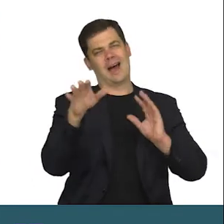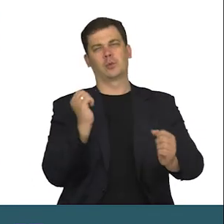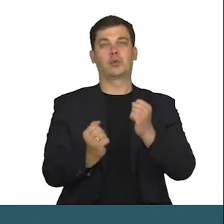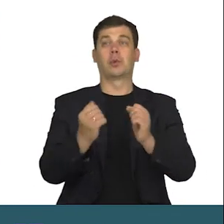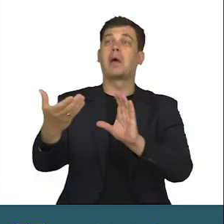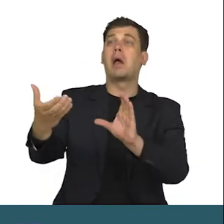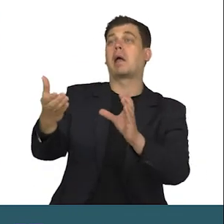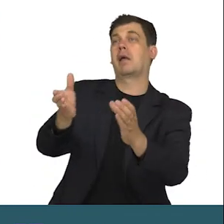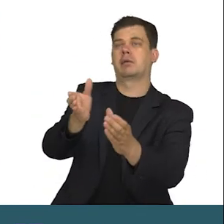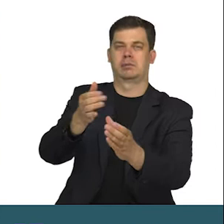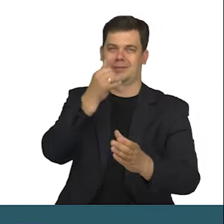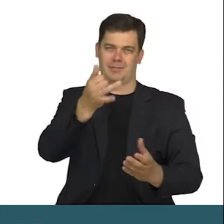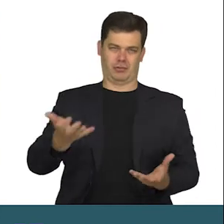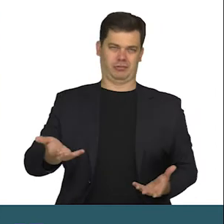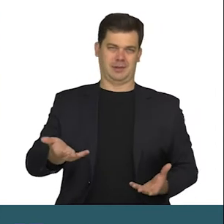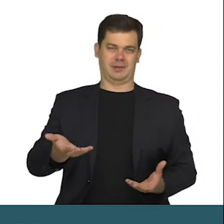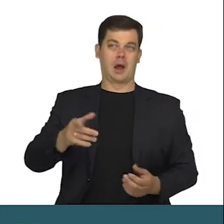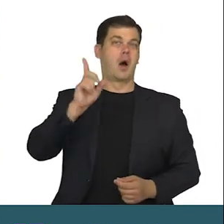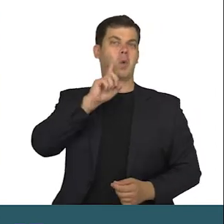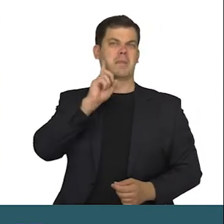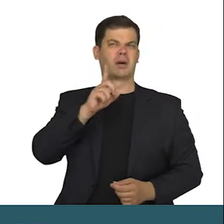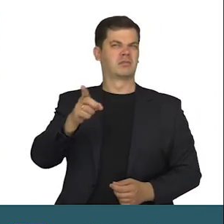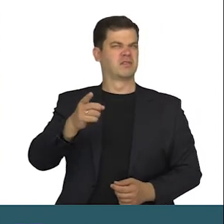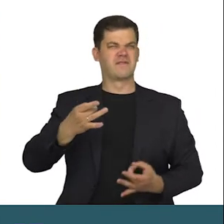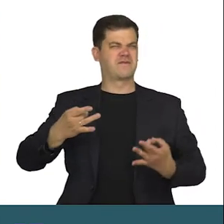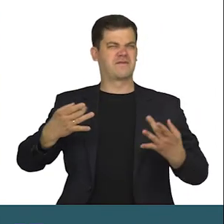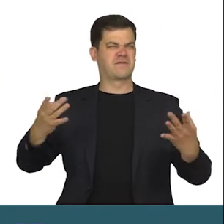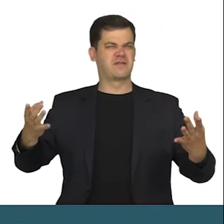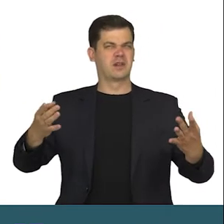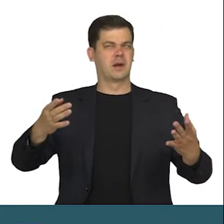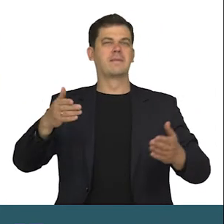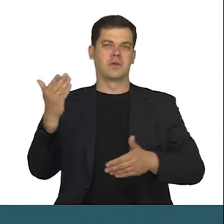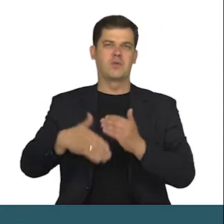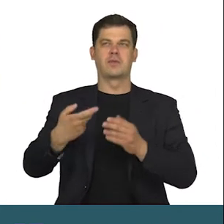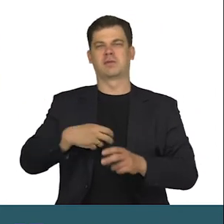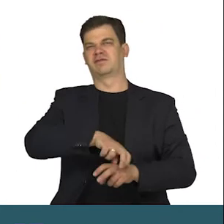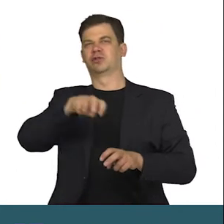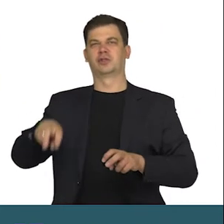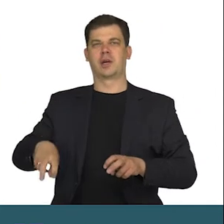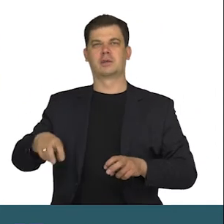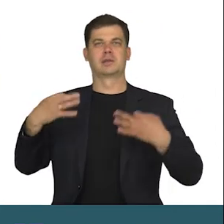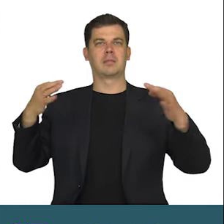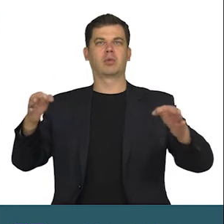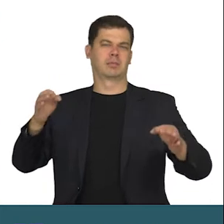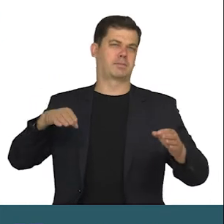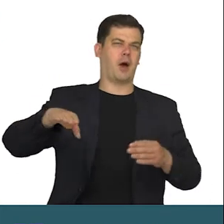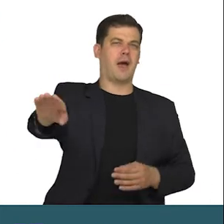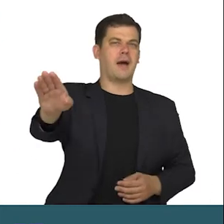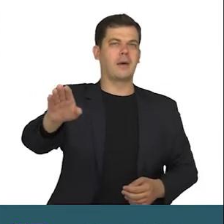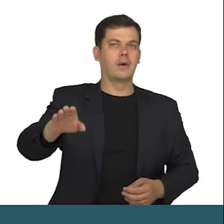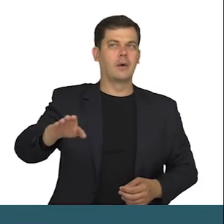teraz tego próbować ustawiać. Mężczyzna wyraźnie z według gustowany wsiada do zaparkowanego wozu i odjeżdża.